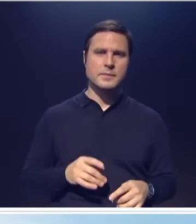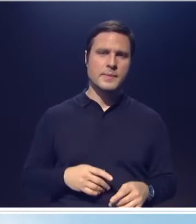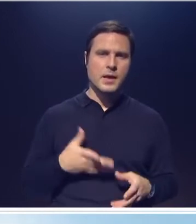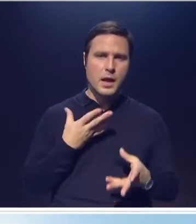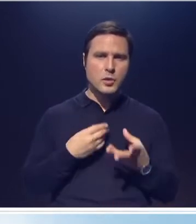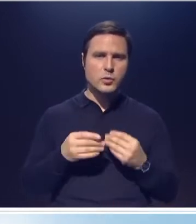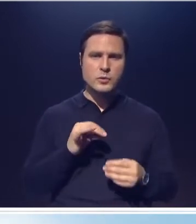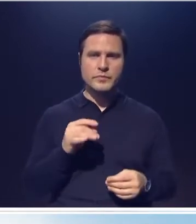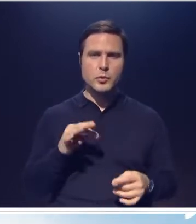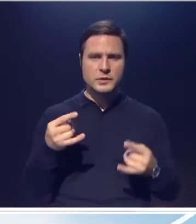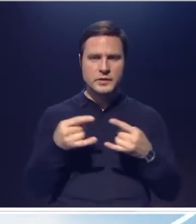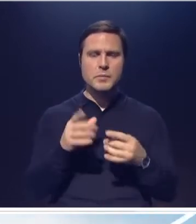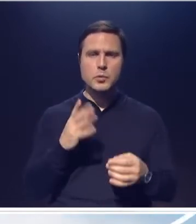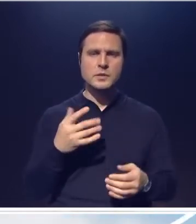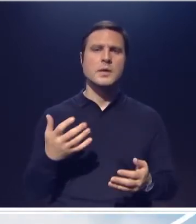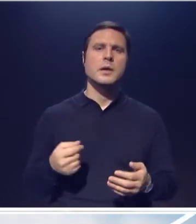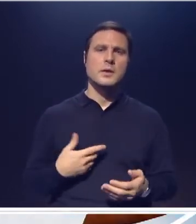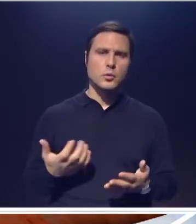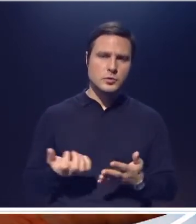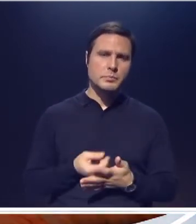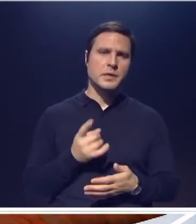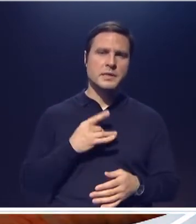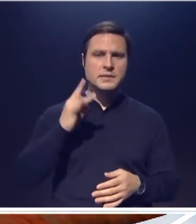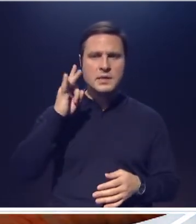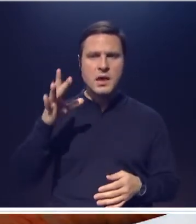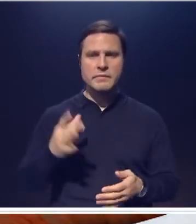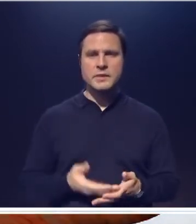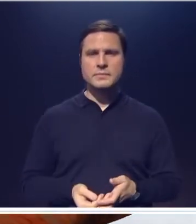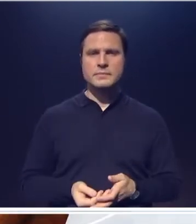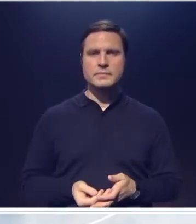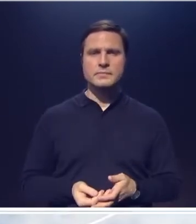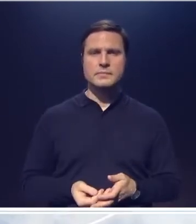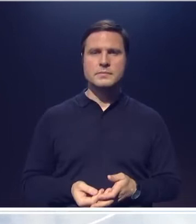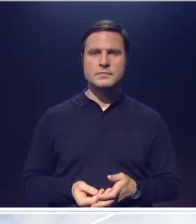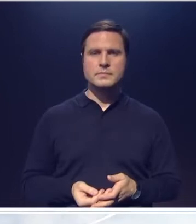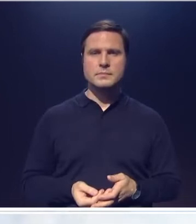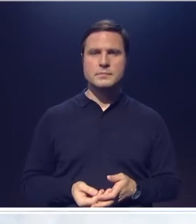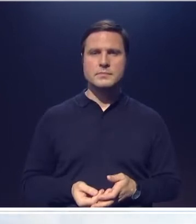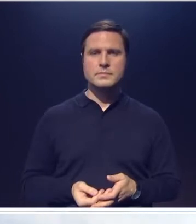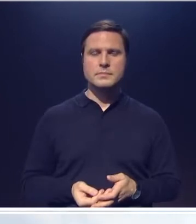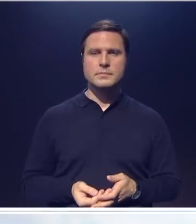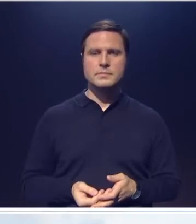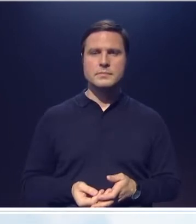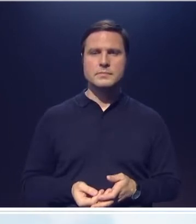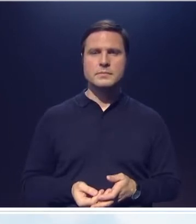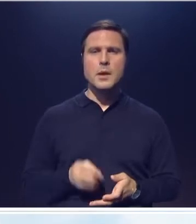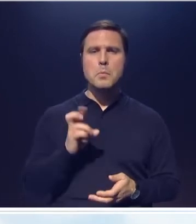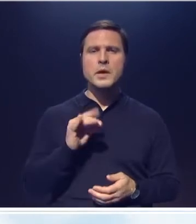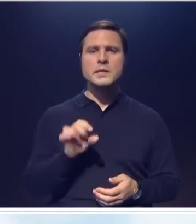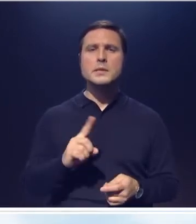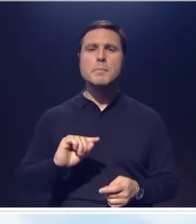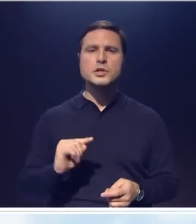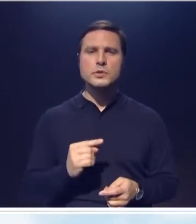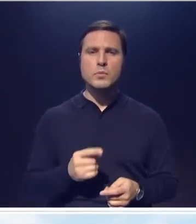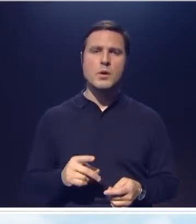будет вам и успех, и слава, и день. И они пошли на это. Ну, вот так. Борис, ну, а